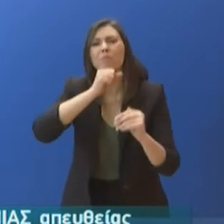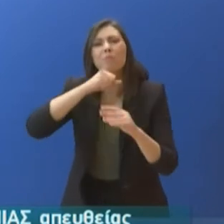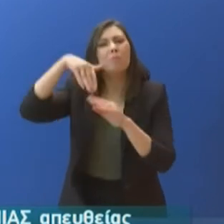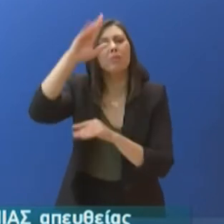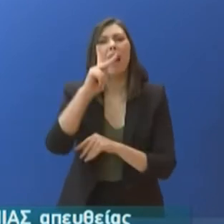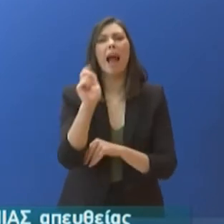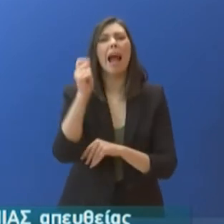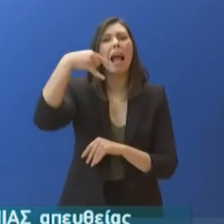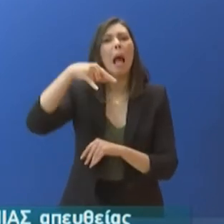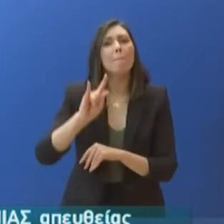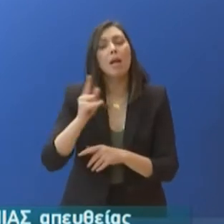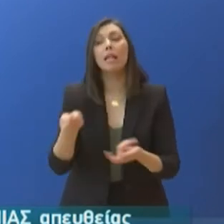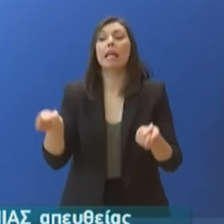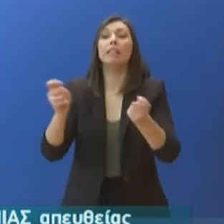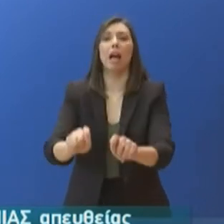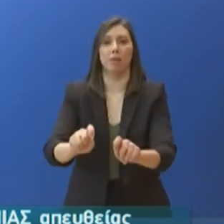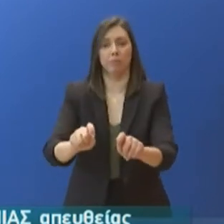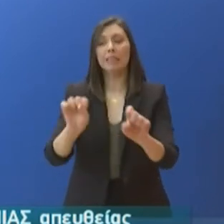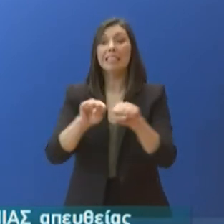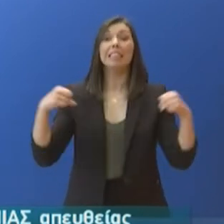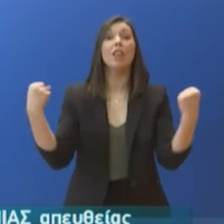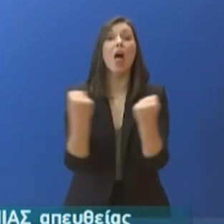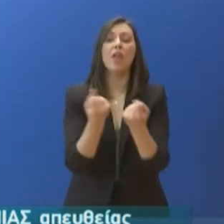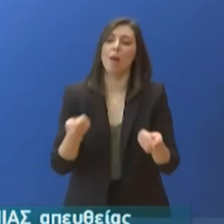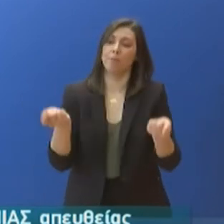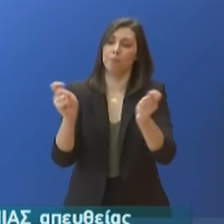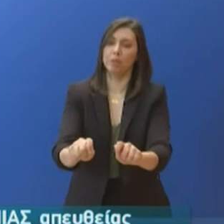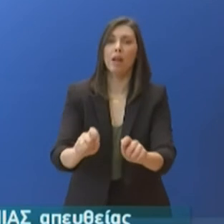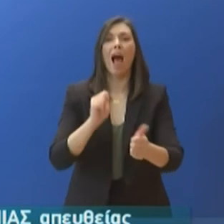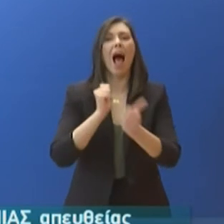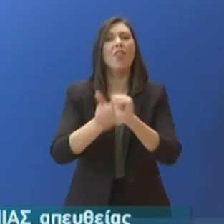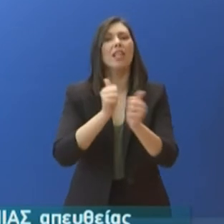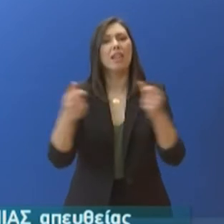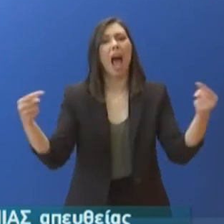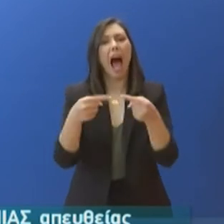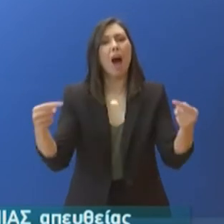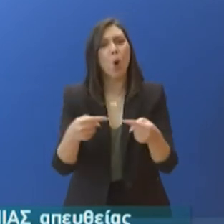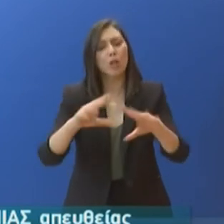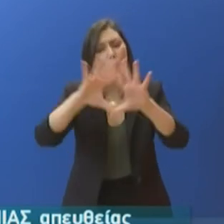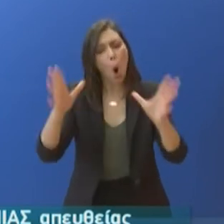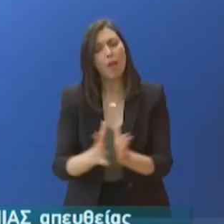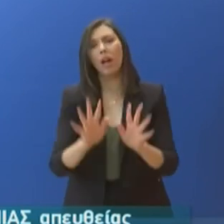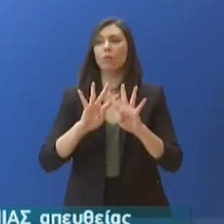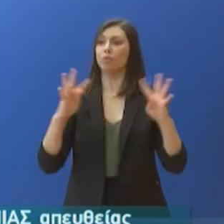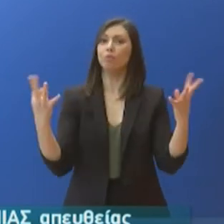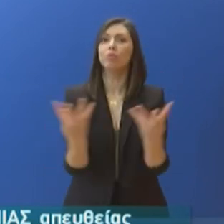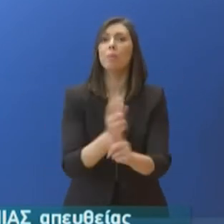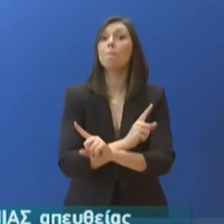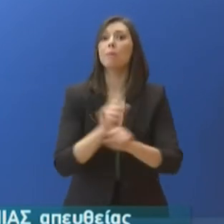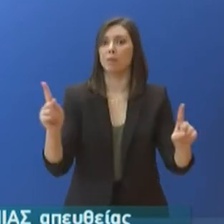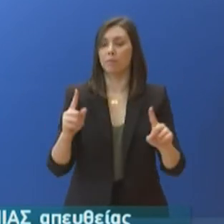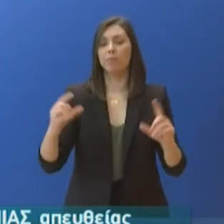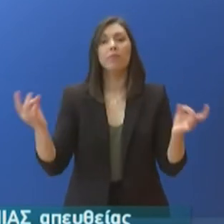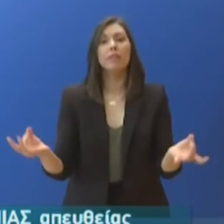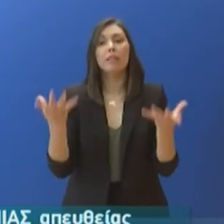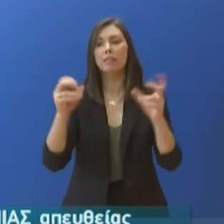οποιασδήποτε συνεδριακής εκδήλωσης, η διεξαγωγή όλων των αθλητικών εκδηλώσεων και κλεισμένων των θυρών, η αναστολή εκδηλώσεων που συγκεντρώνουν πάνω από χίλια